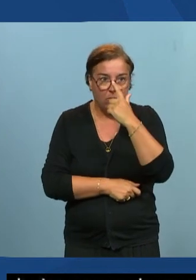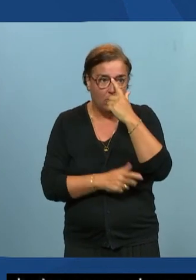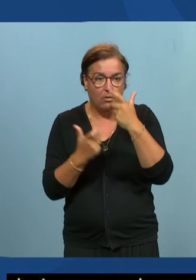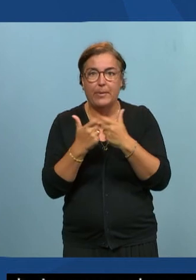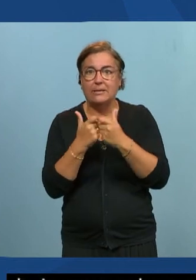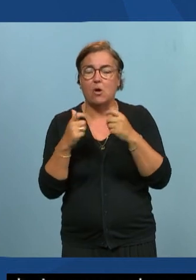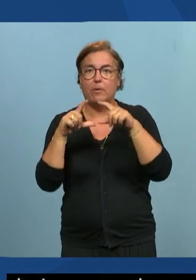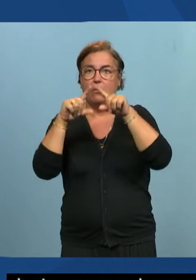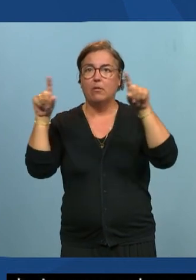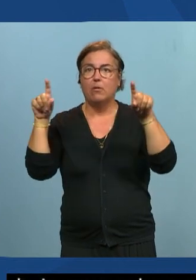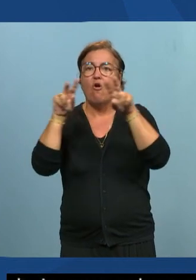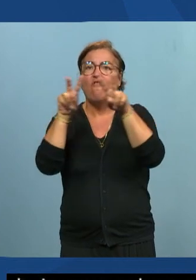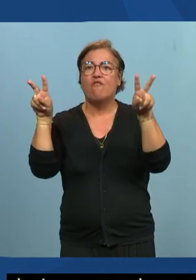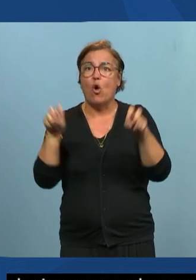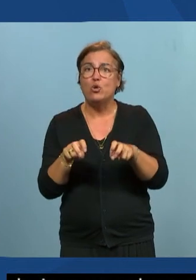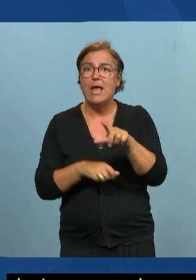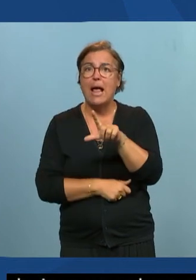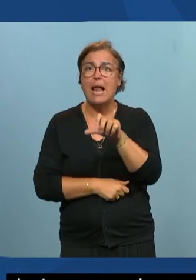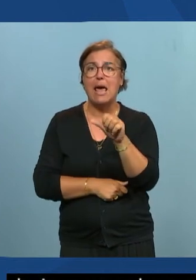je suis désolé c'est la base